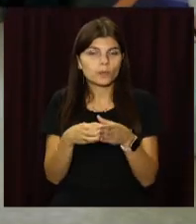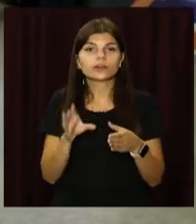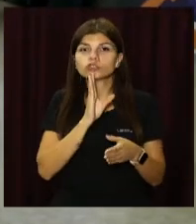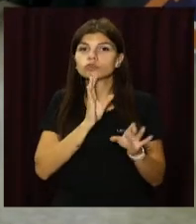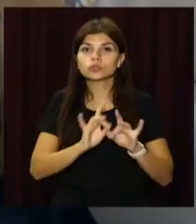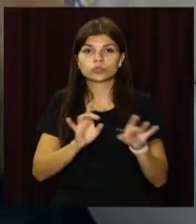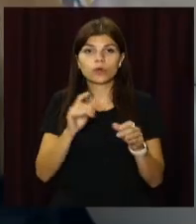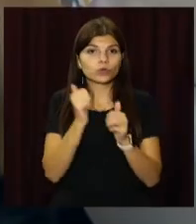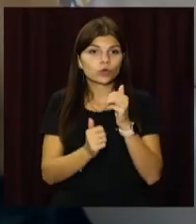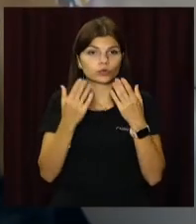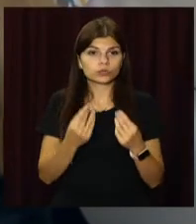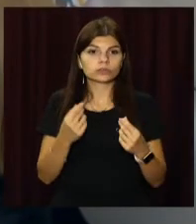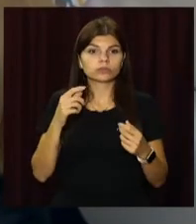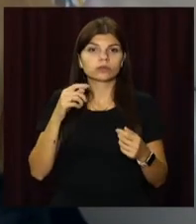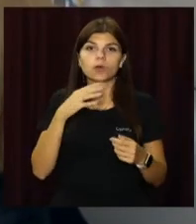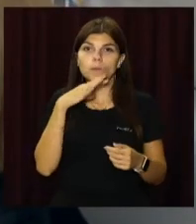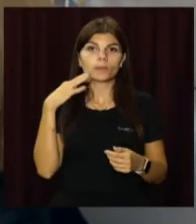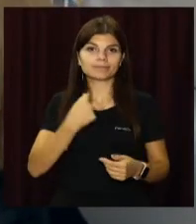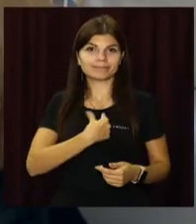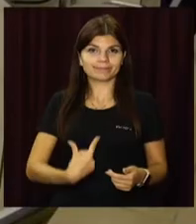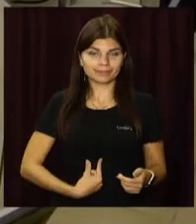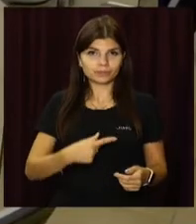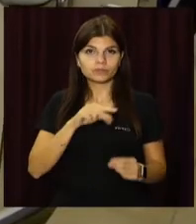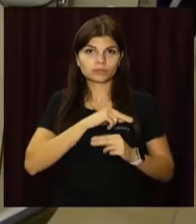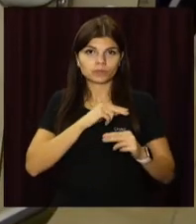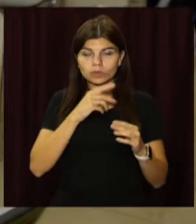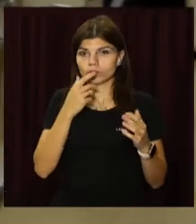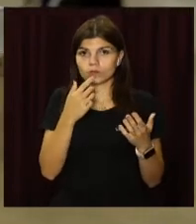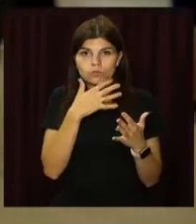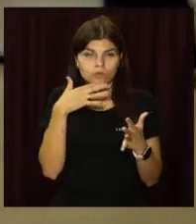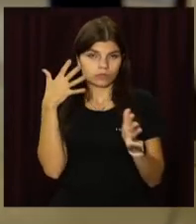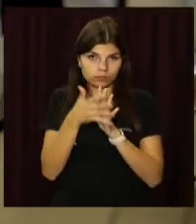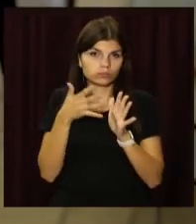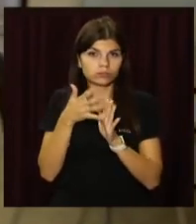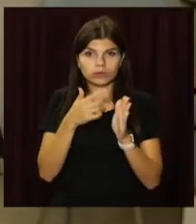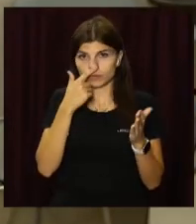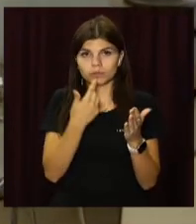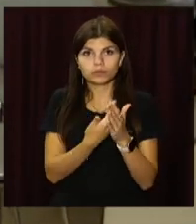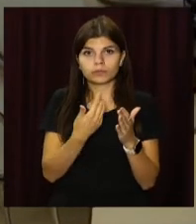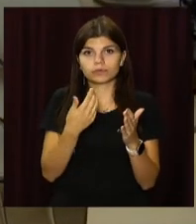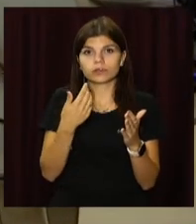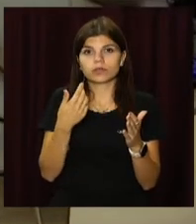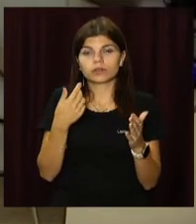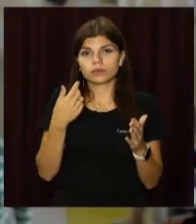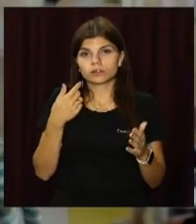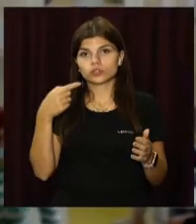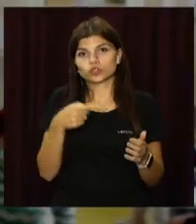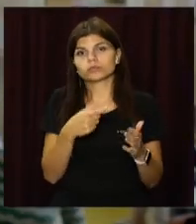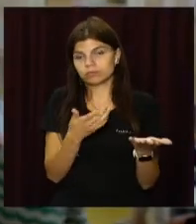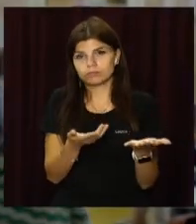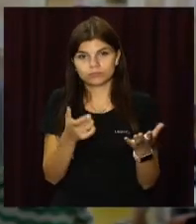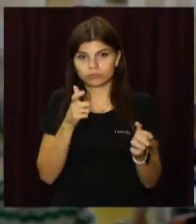розповідає, щодня півсотні адміністраторів центру обслуговують з пів тисячі клієнтів. Людина звертається, ми